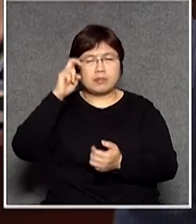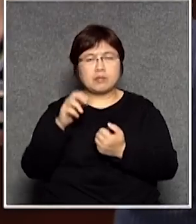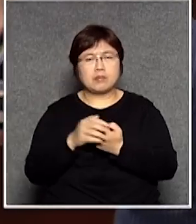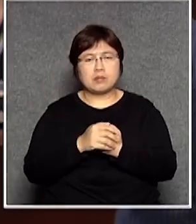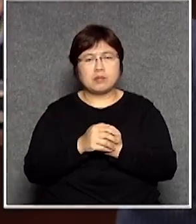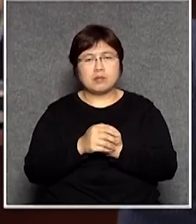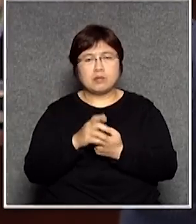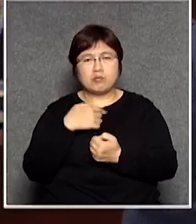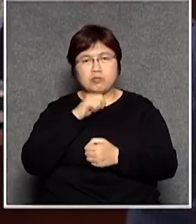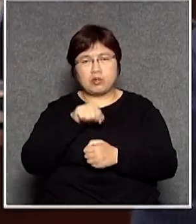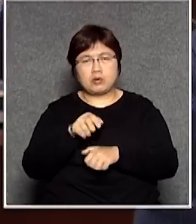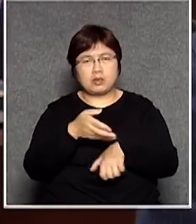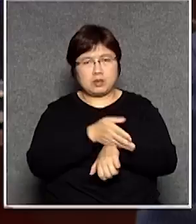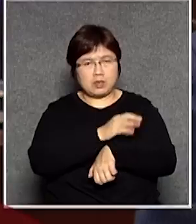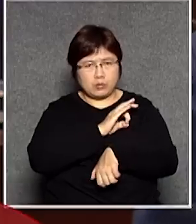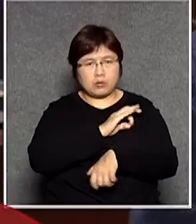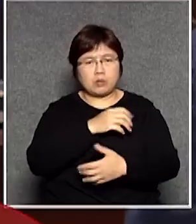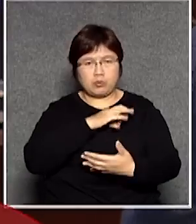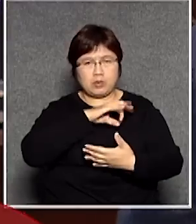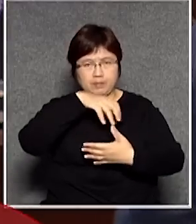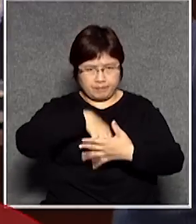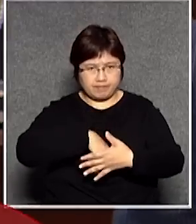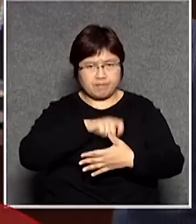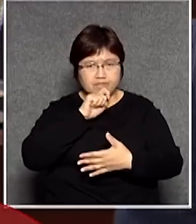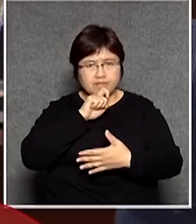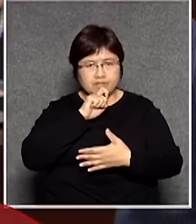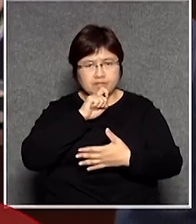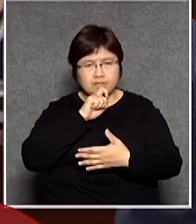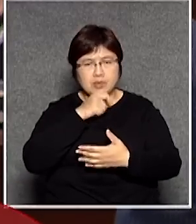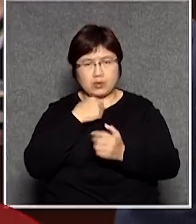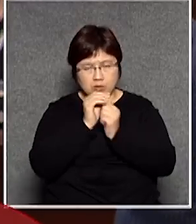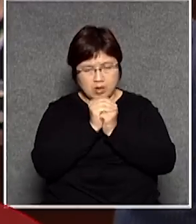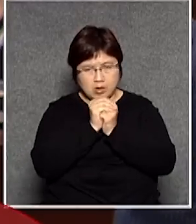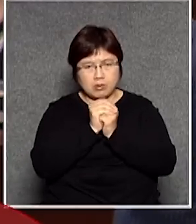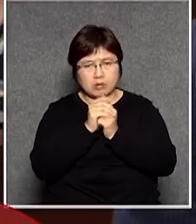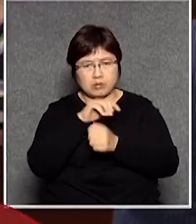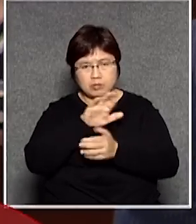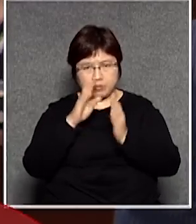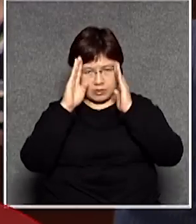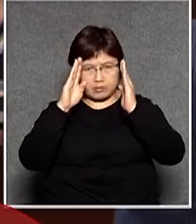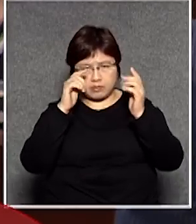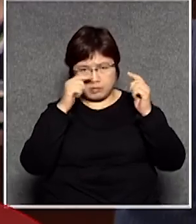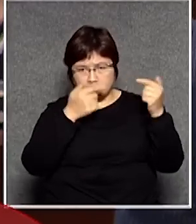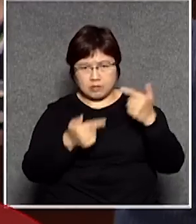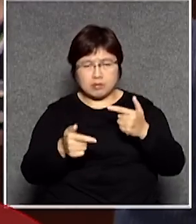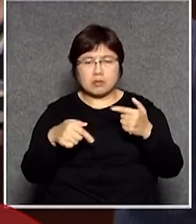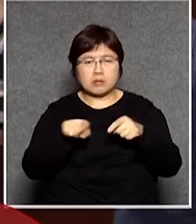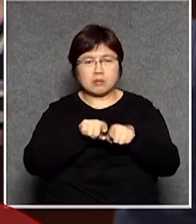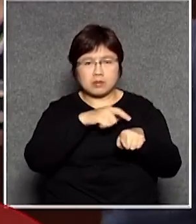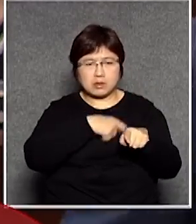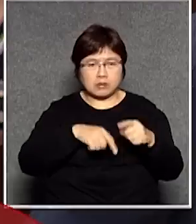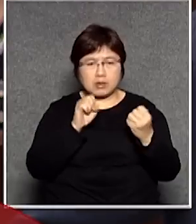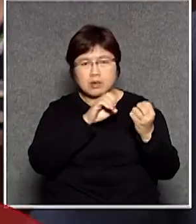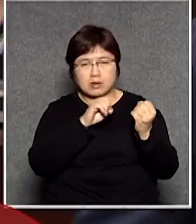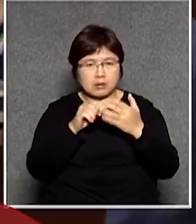同意呢是社會上議會裏面呢也都是有這樣的要求我們是樂意繼續跟議員呢是探